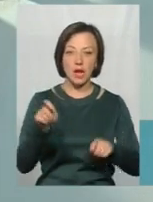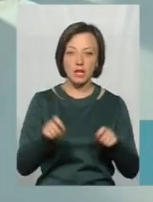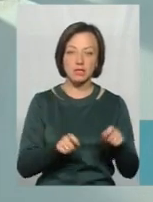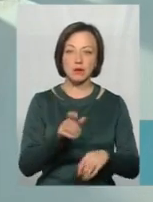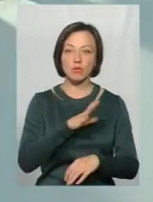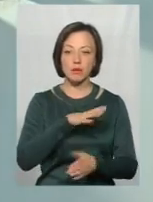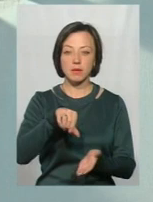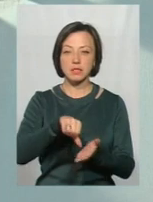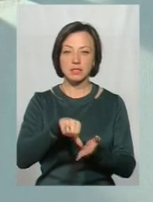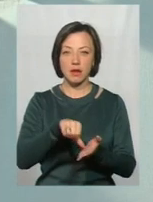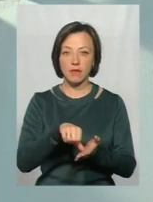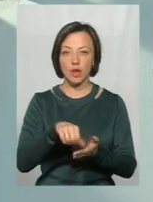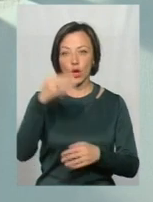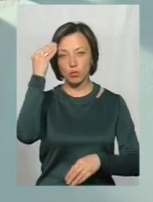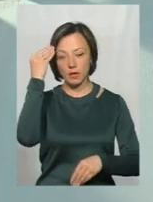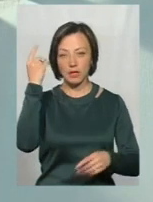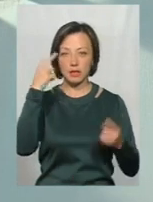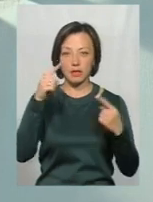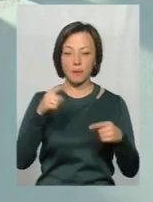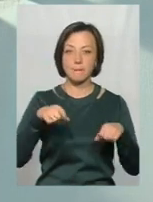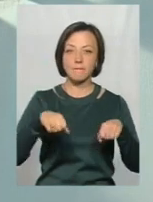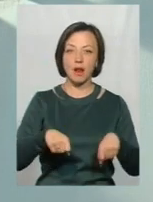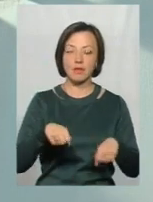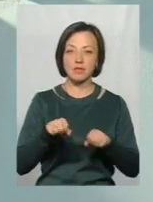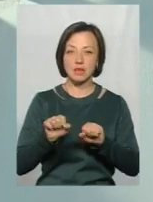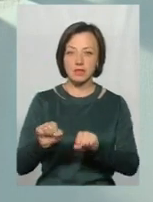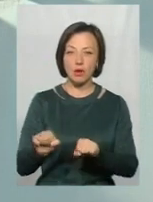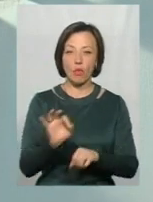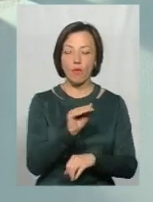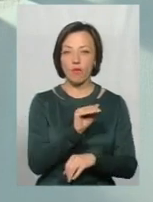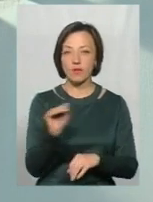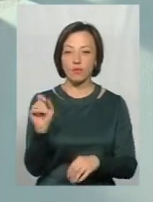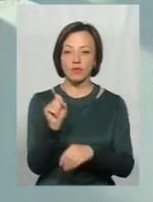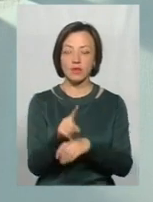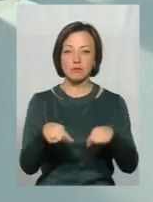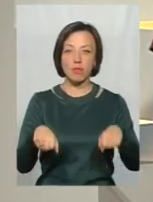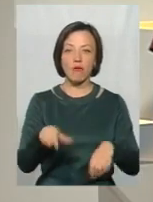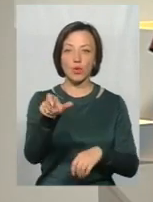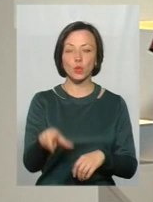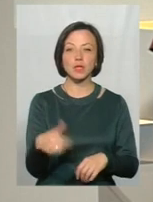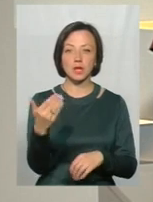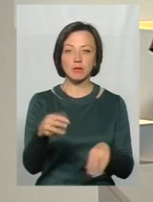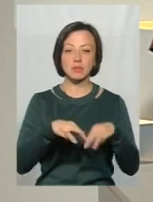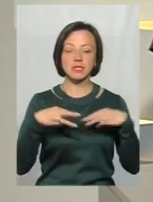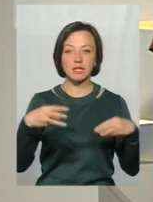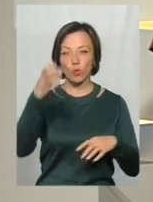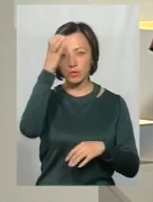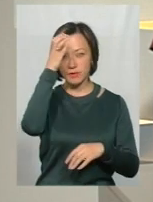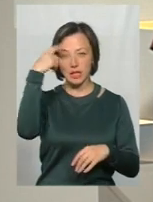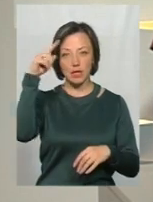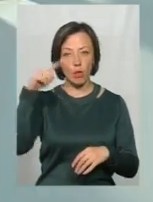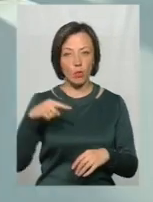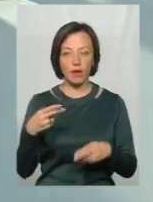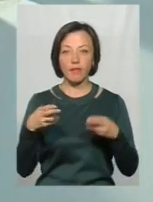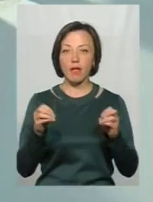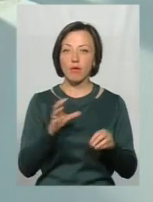були представлені думки і ідеї, були правозахисники, Офісу повноваженого справ людини, Міністерство освіти і науки,